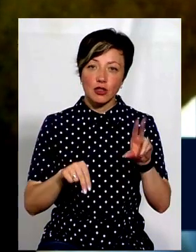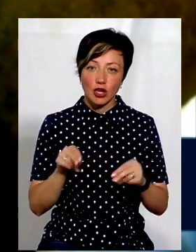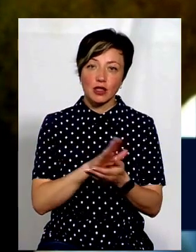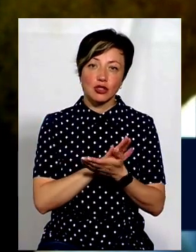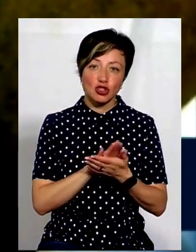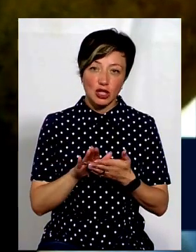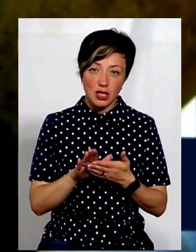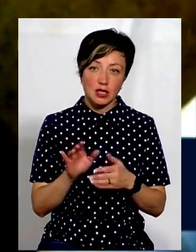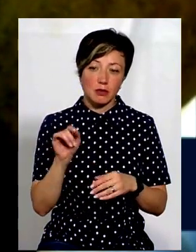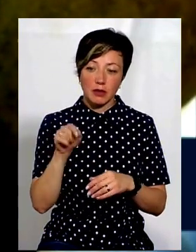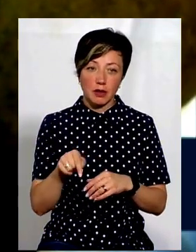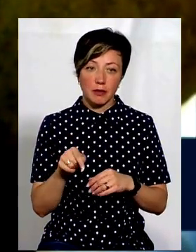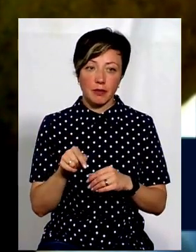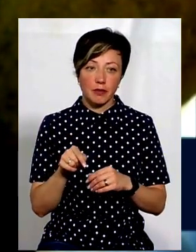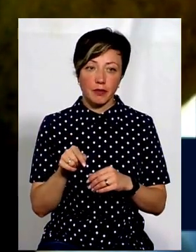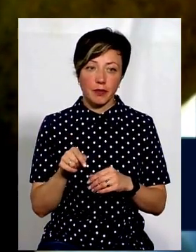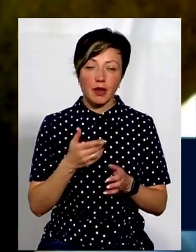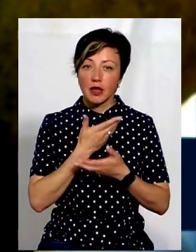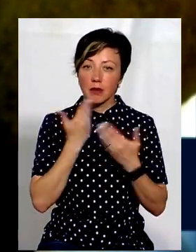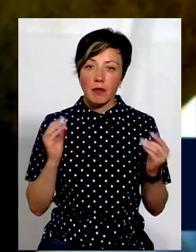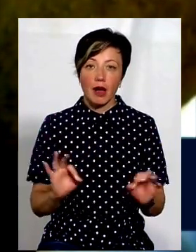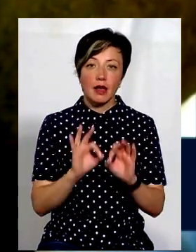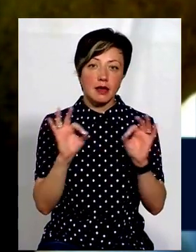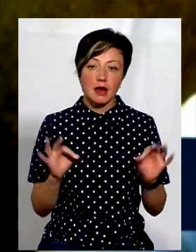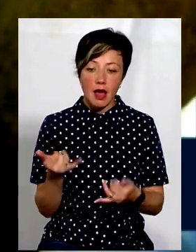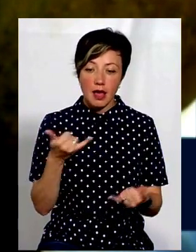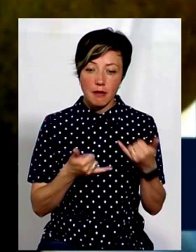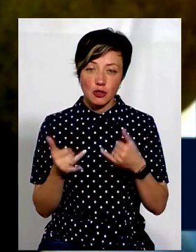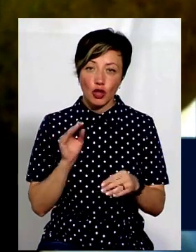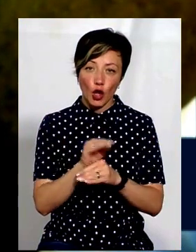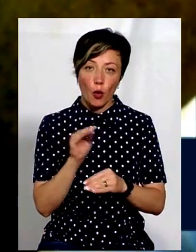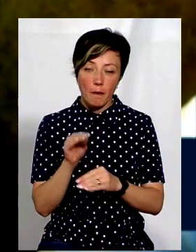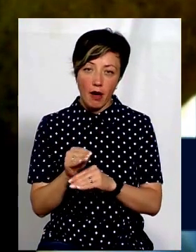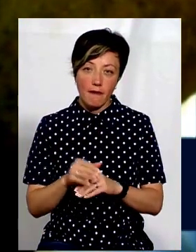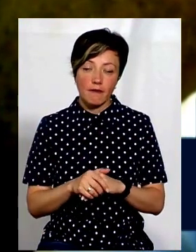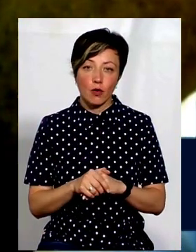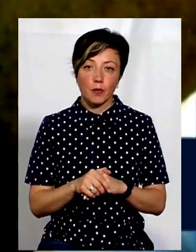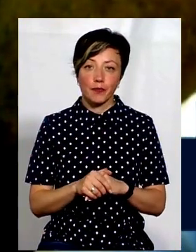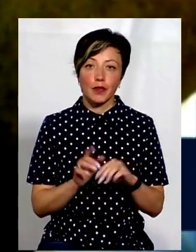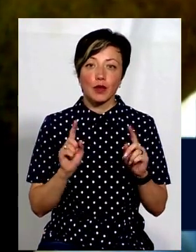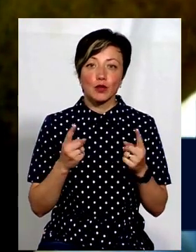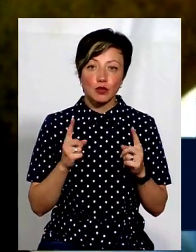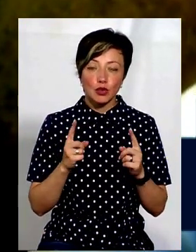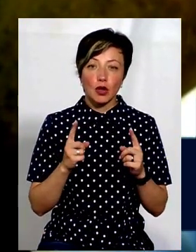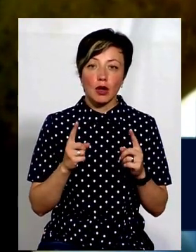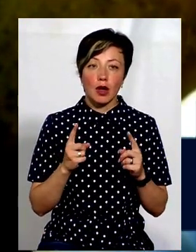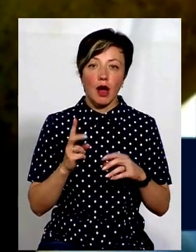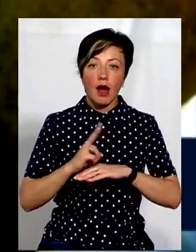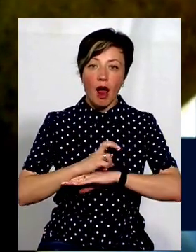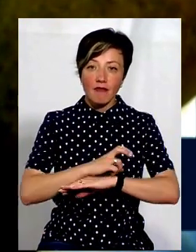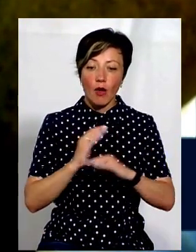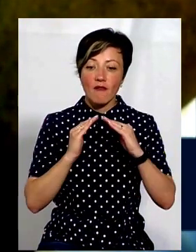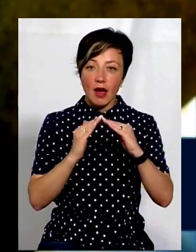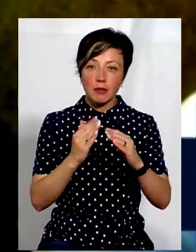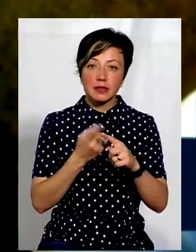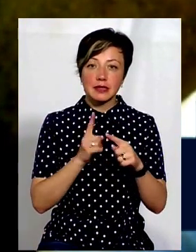екологічно чистим, там немає ніяких хімічних добавок, тому що равликова ферма взагалі